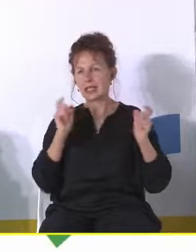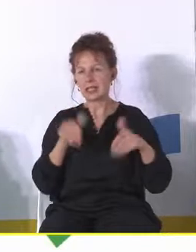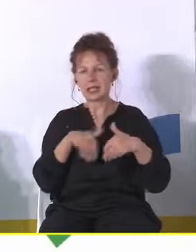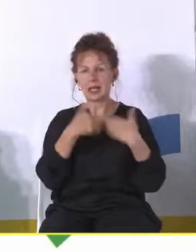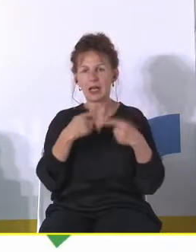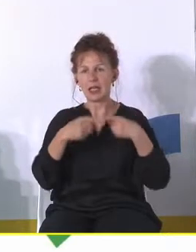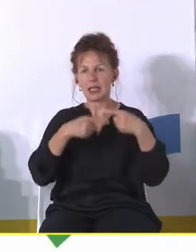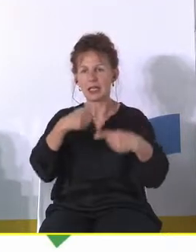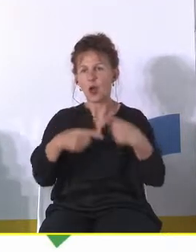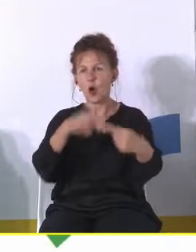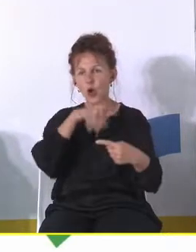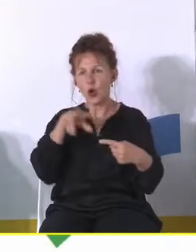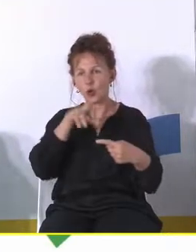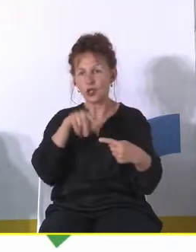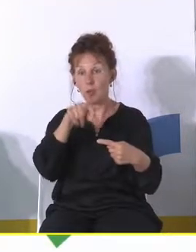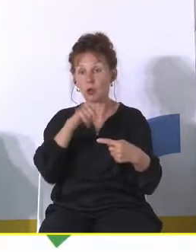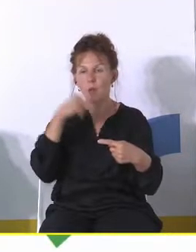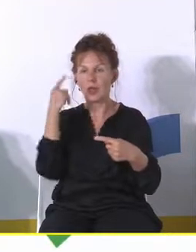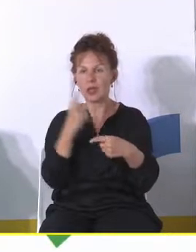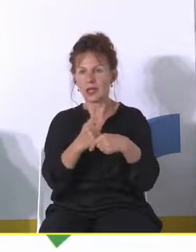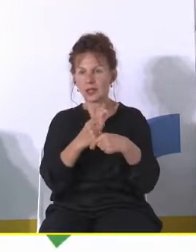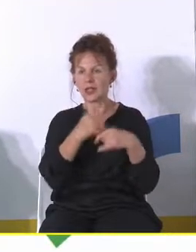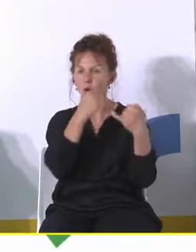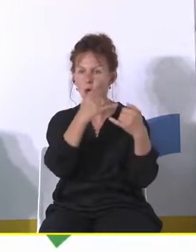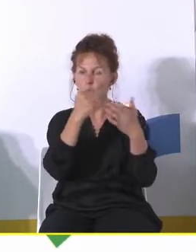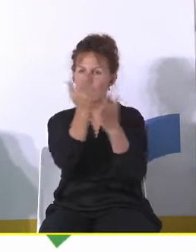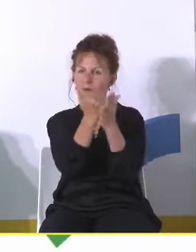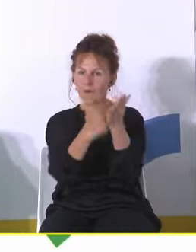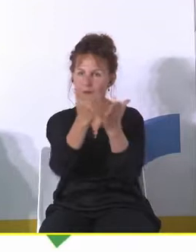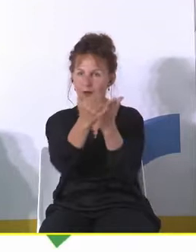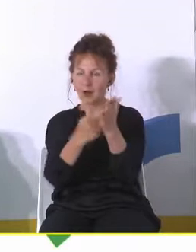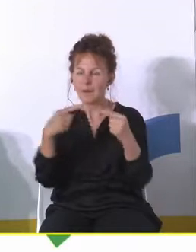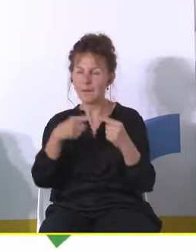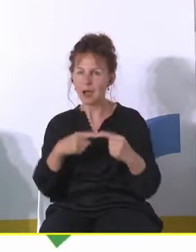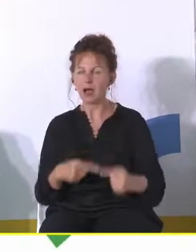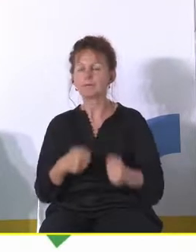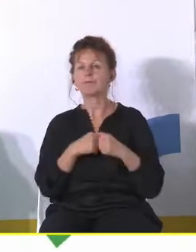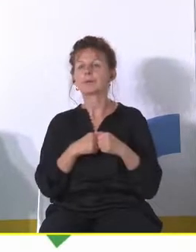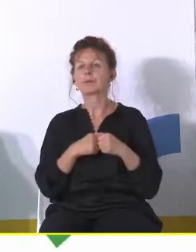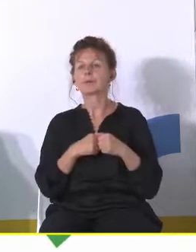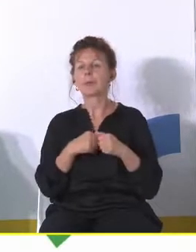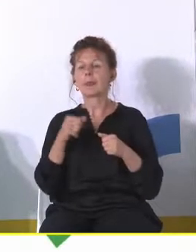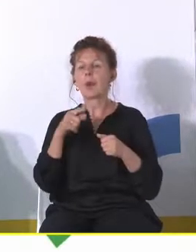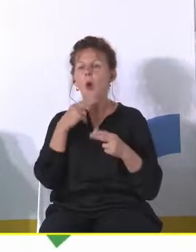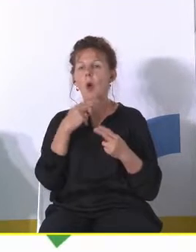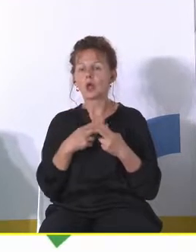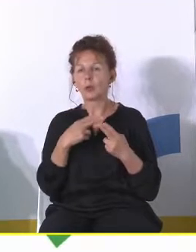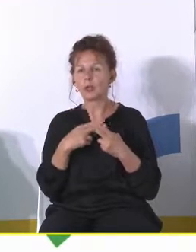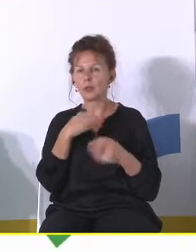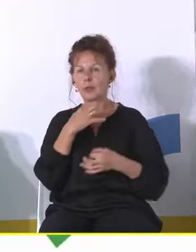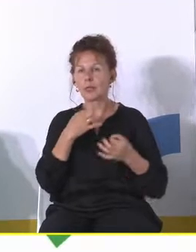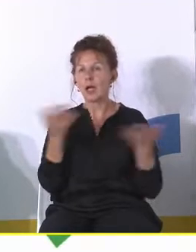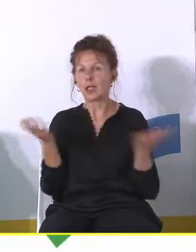warunkuje bardzo wiele decyzji, włącznie z tymi będącymi odpowiedzią na